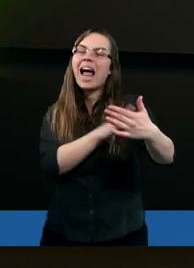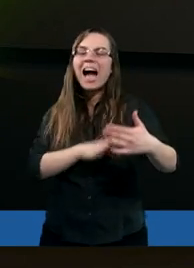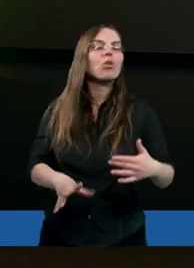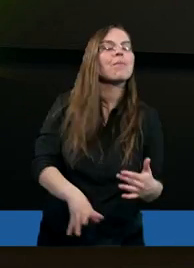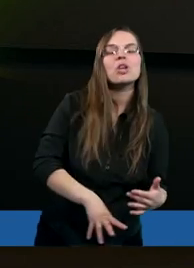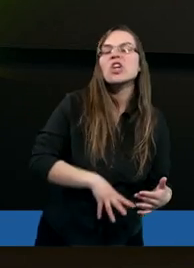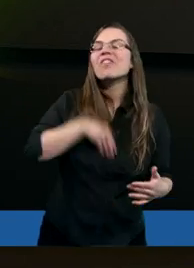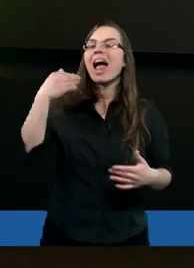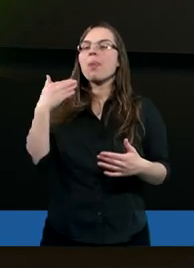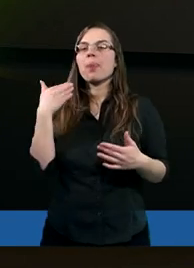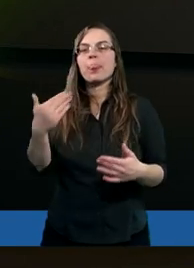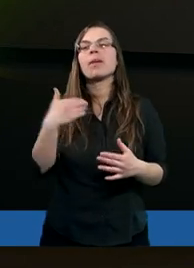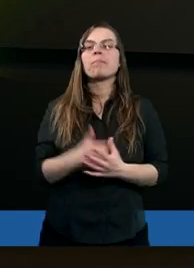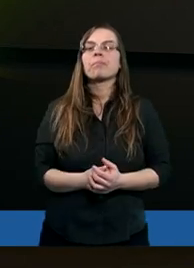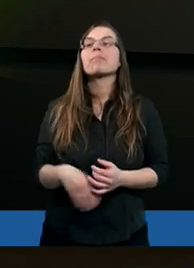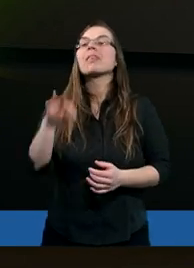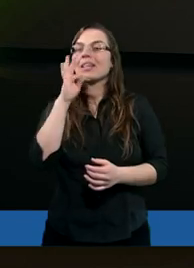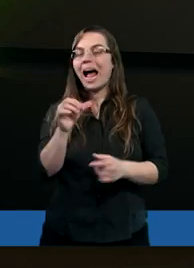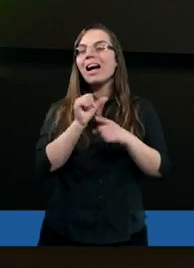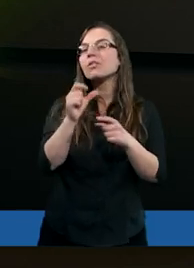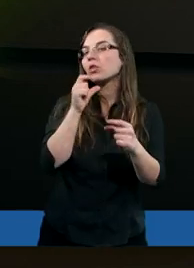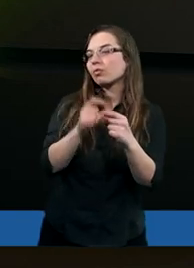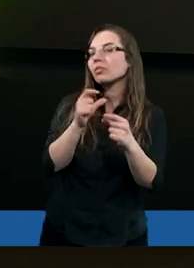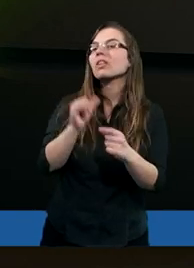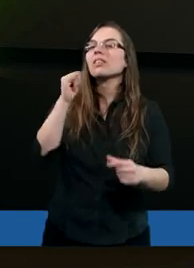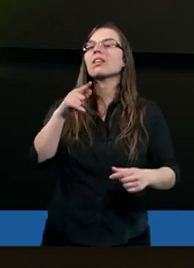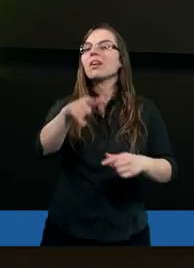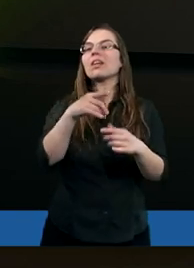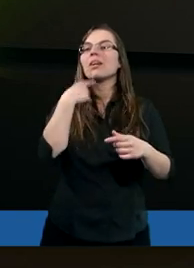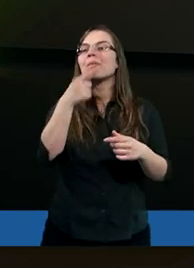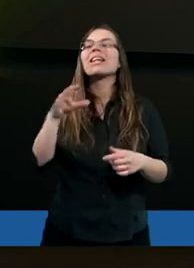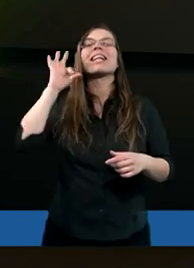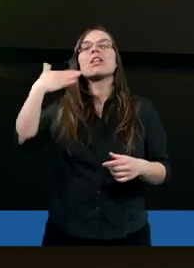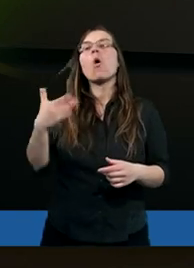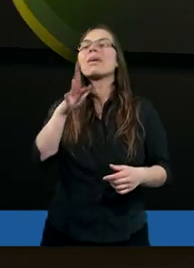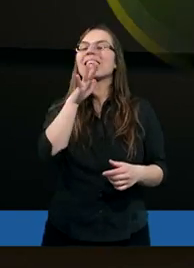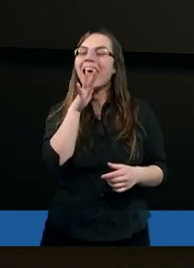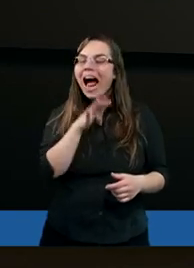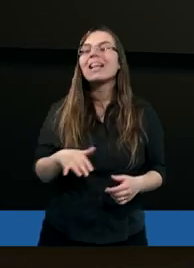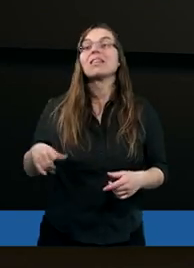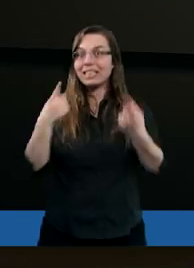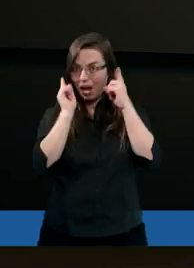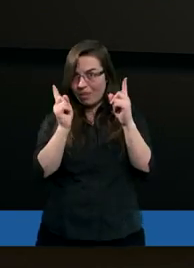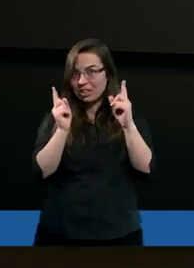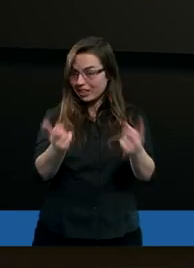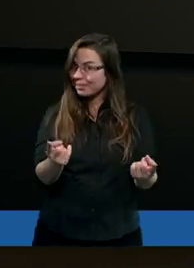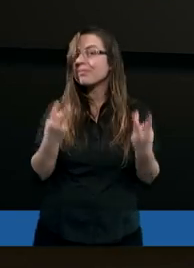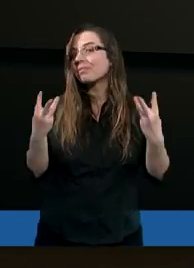narodem świętym. Takie są słowa, które powiesz synom izraelskim. Zauważyliśmy,